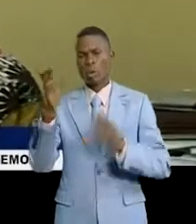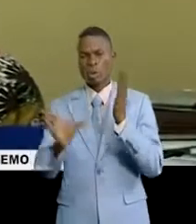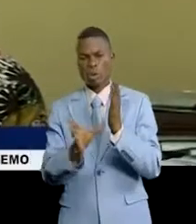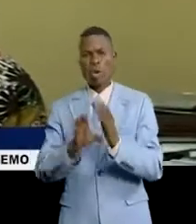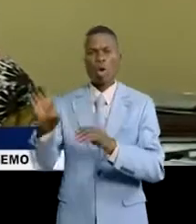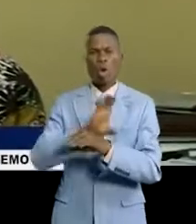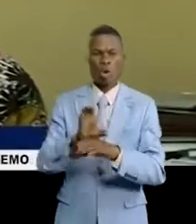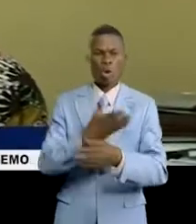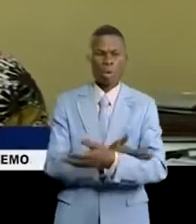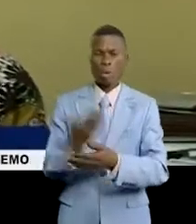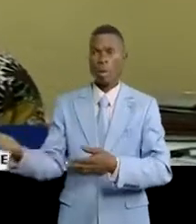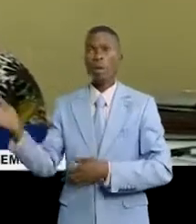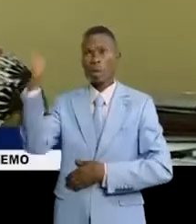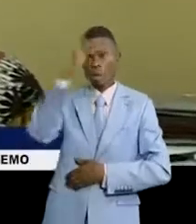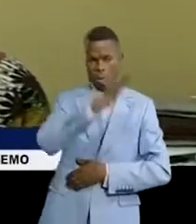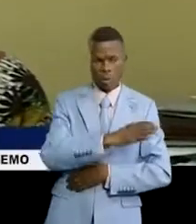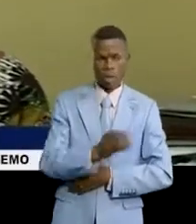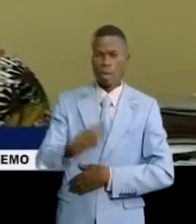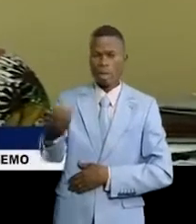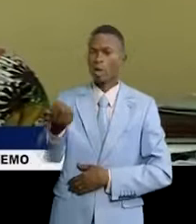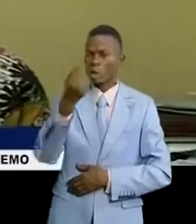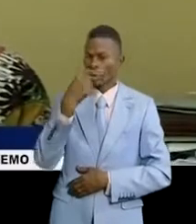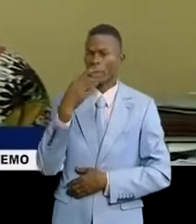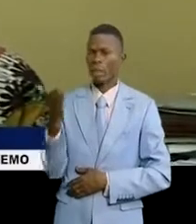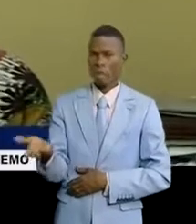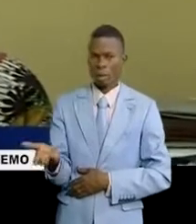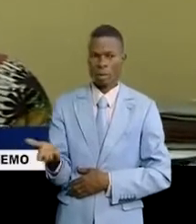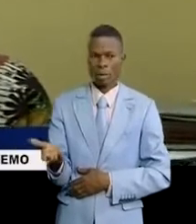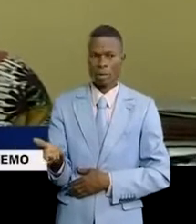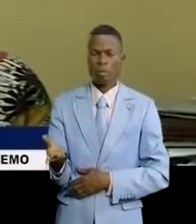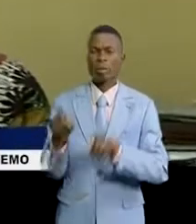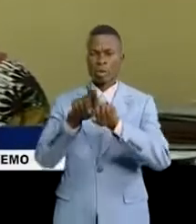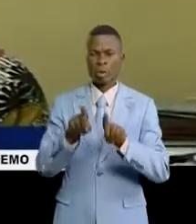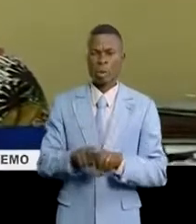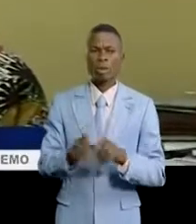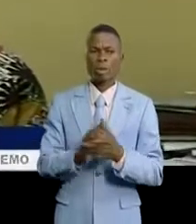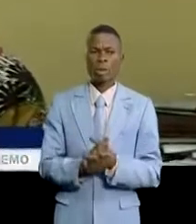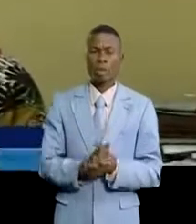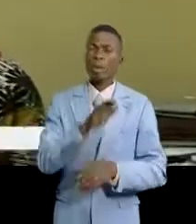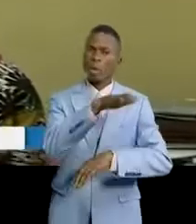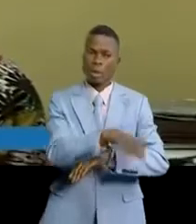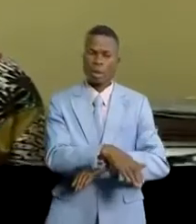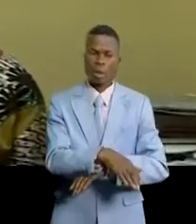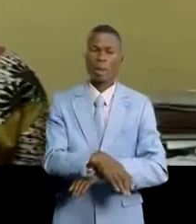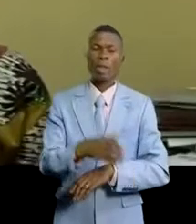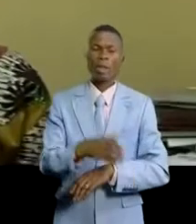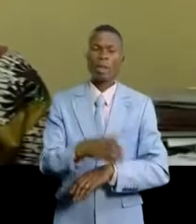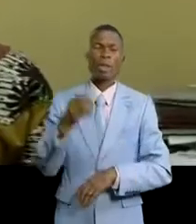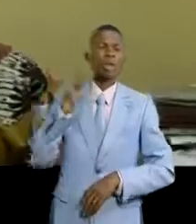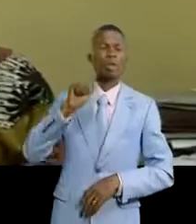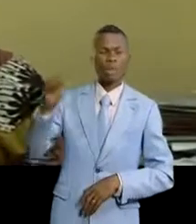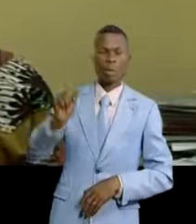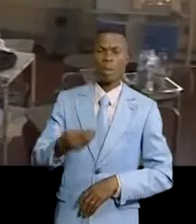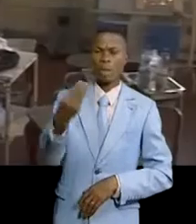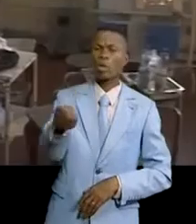pendant la journée de l'administration de son service. Et puis, les soirs, ce sont les médecins qui